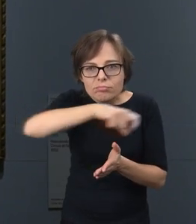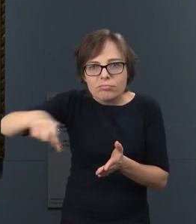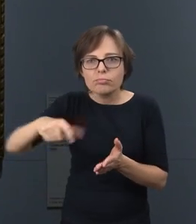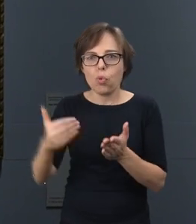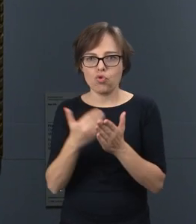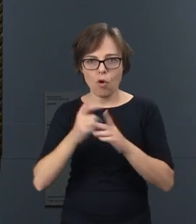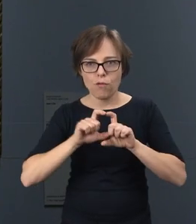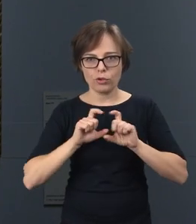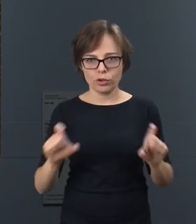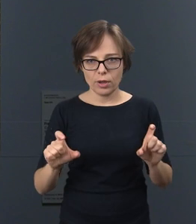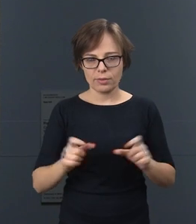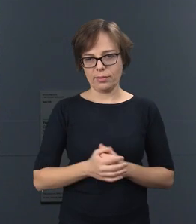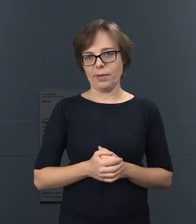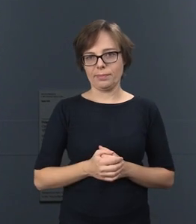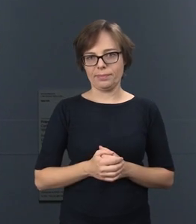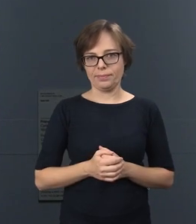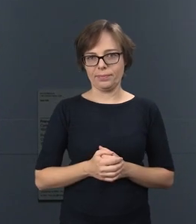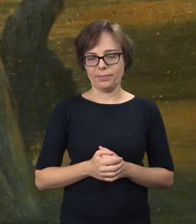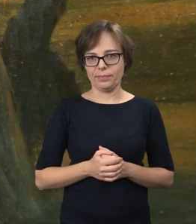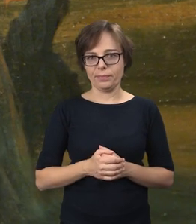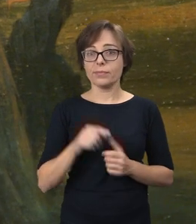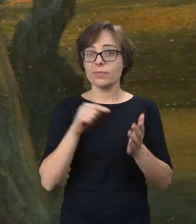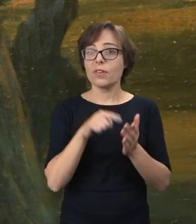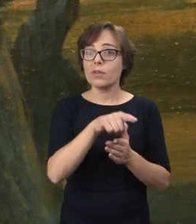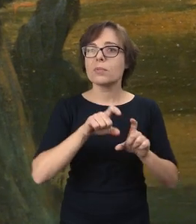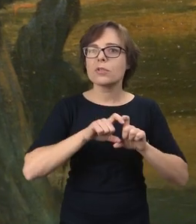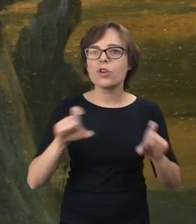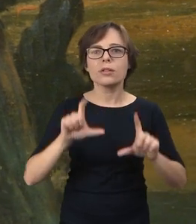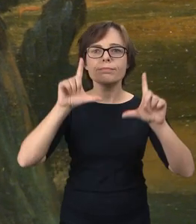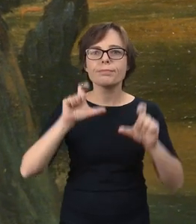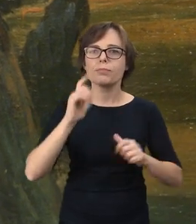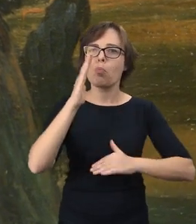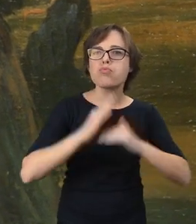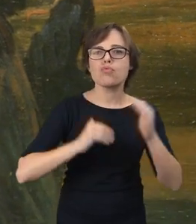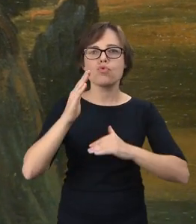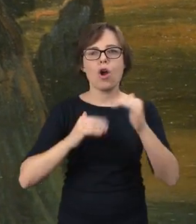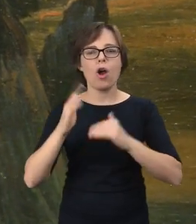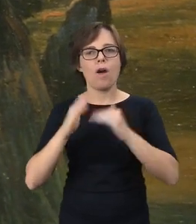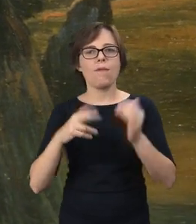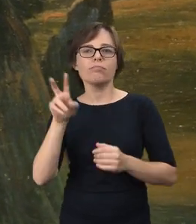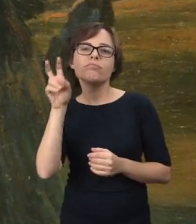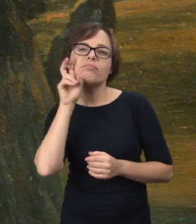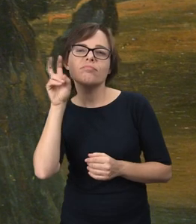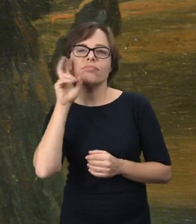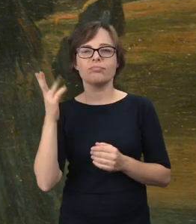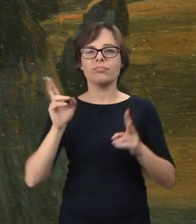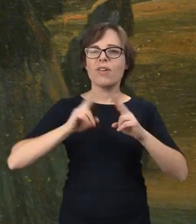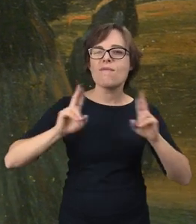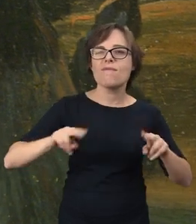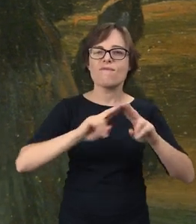bardzo nowoczesny masterplan. Kiedy to zaczęto tam budować te luksusowe